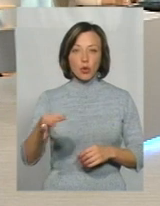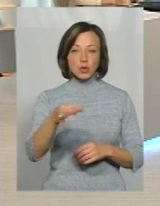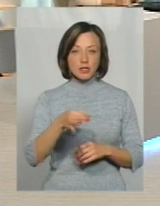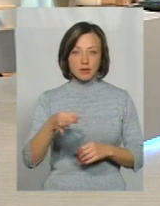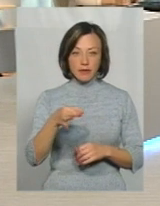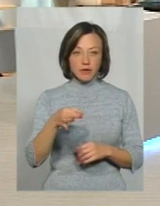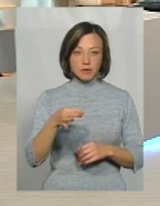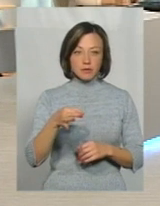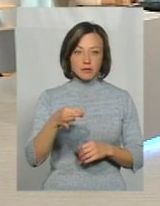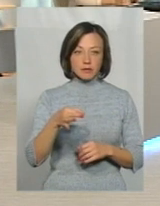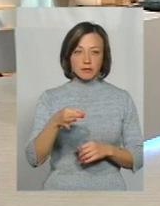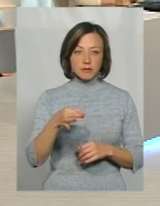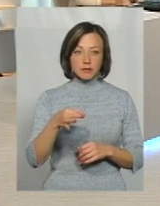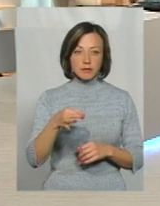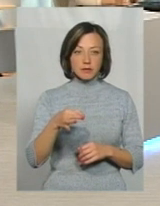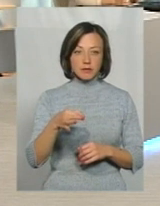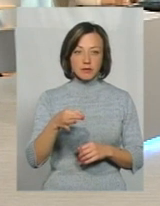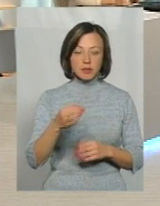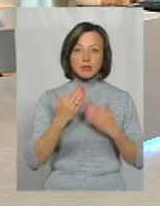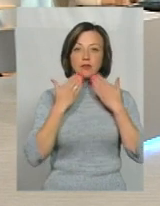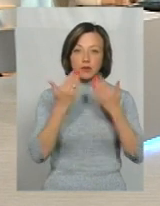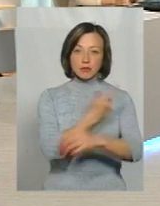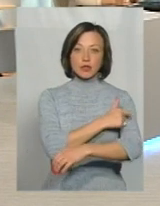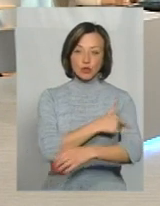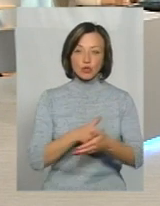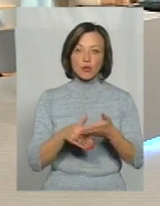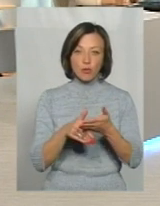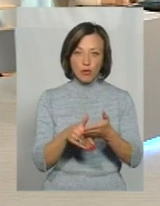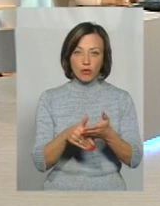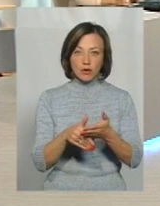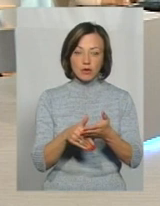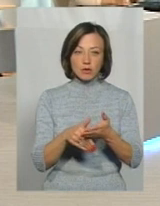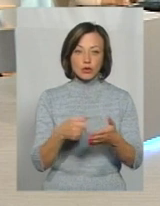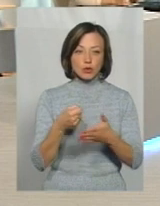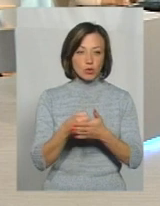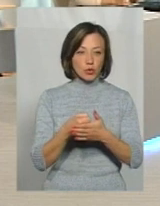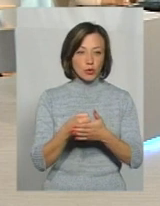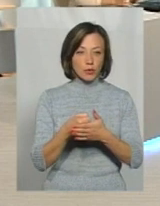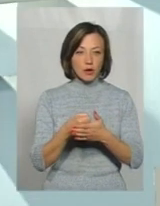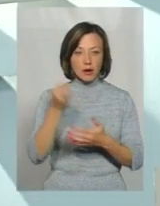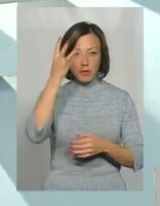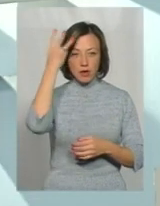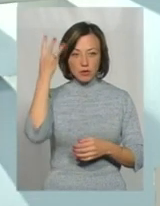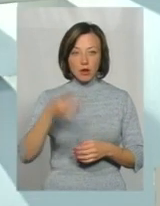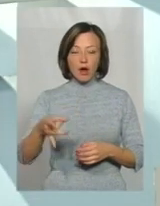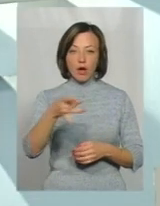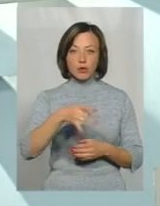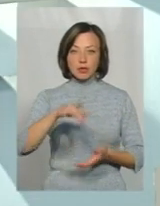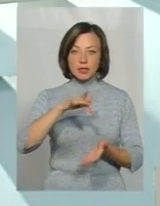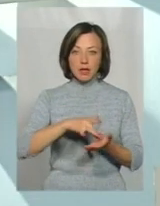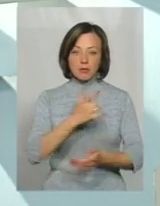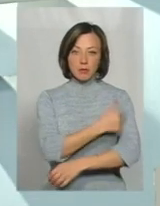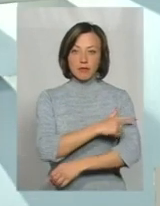звернуться за медичною допомогою до Хмельницького районного центру